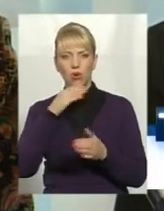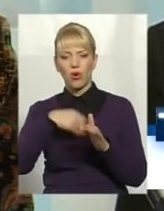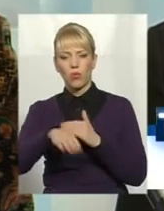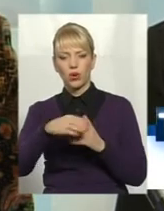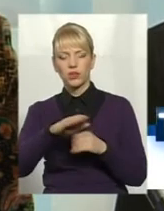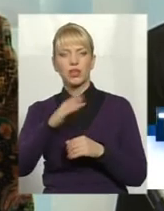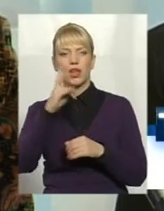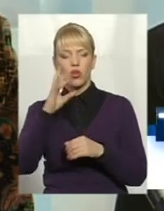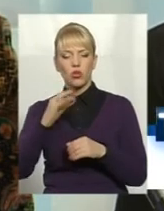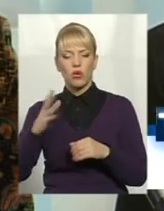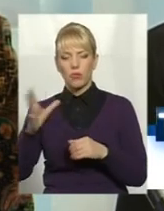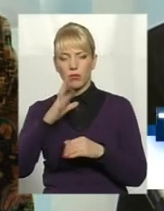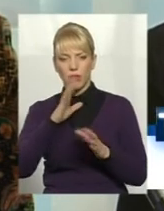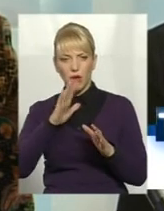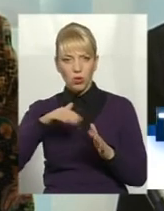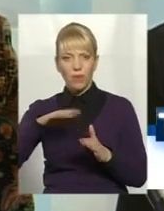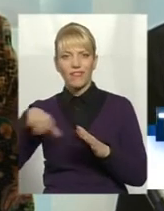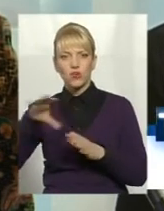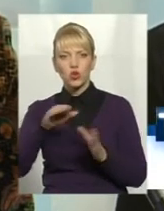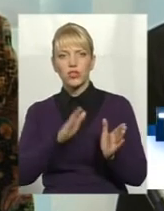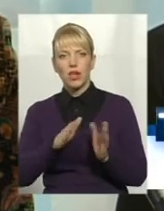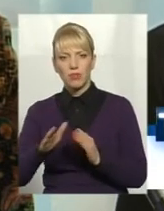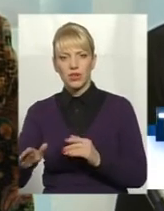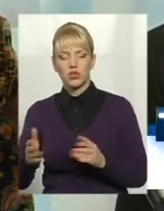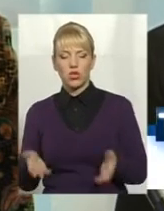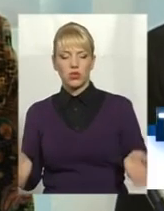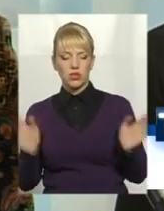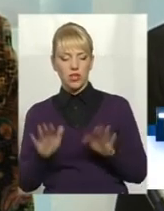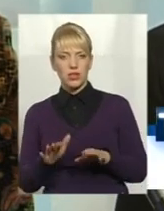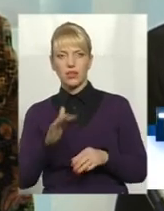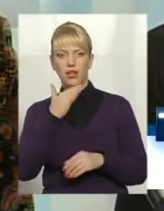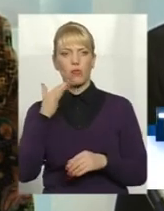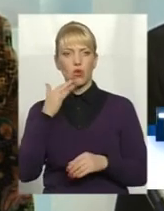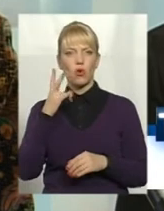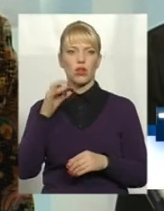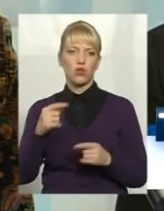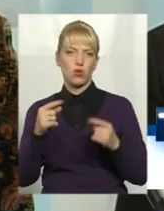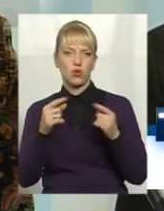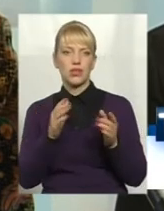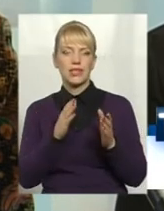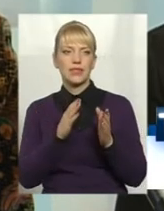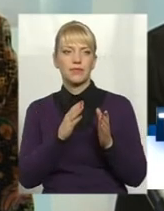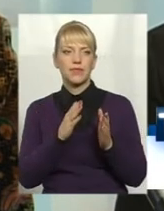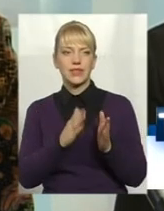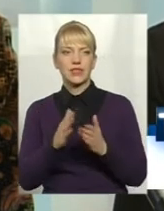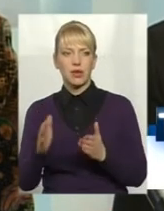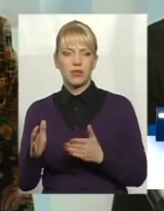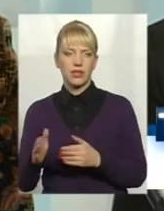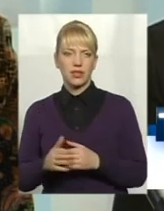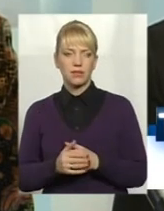осталось вже дуже немного, невисокий процент текучки.